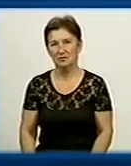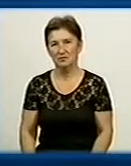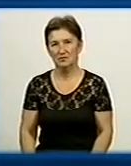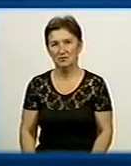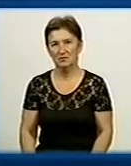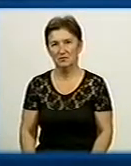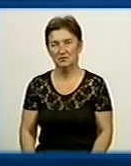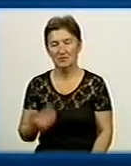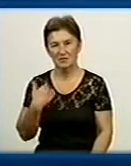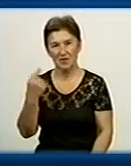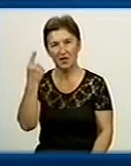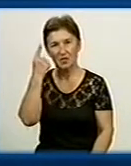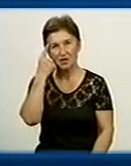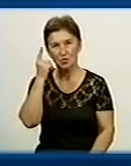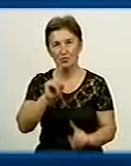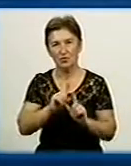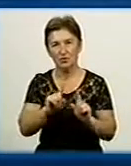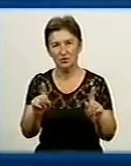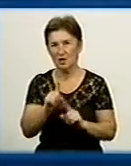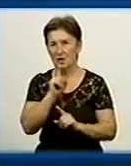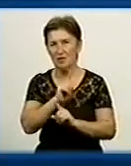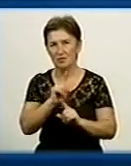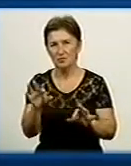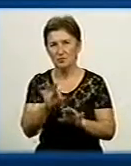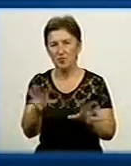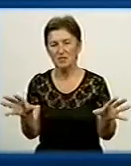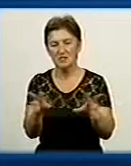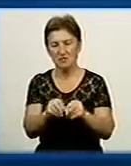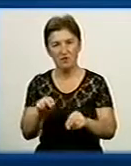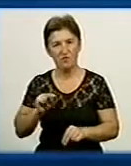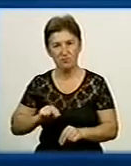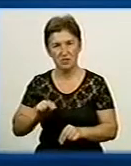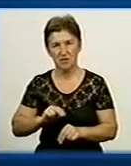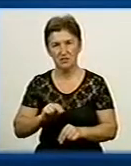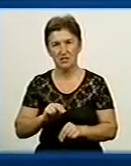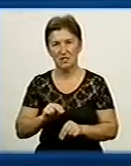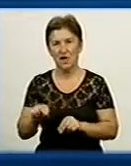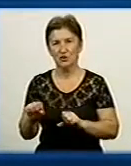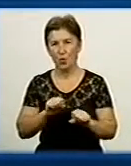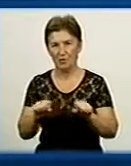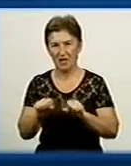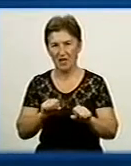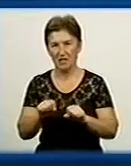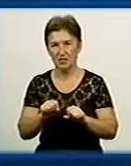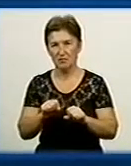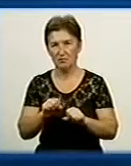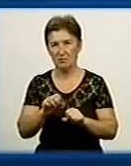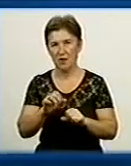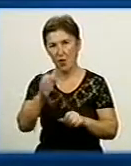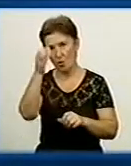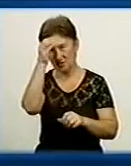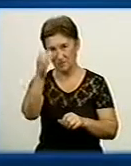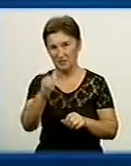Я думаю, я не буду казати про нашу співпрацю з управлінням освіти. Абсолютно нормальна, тісна, добра,